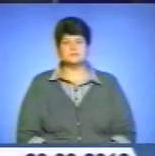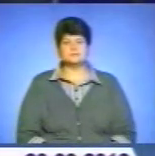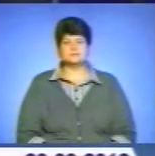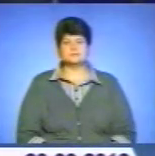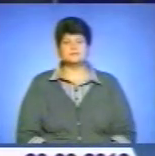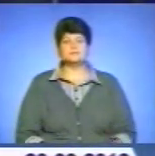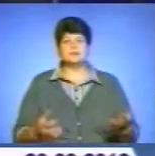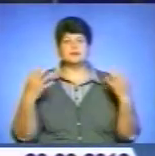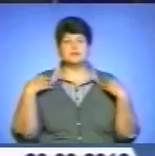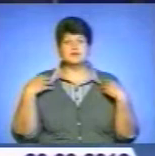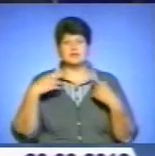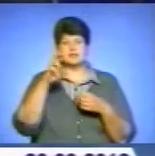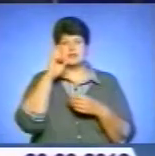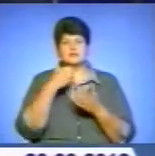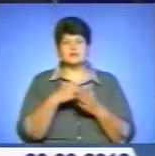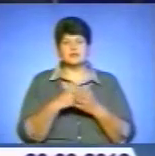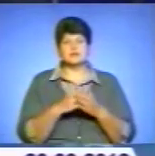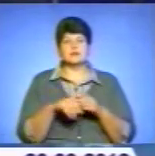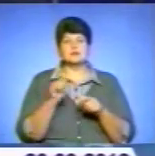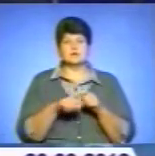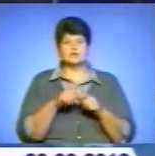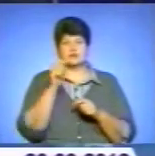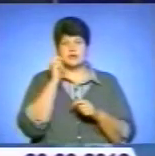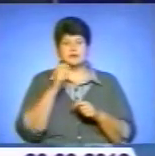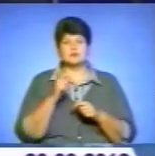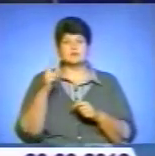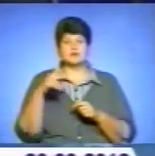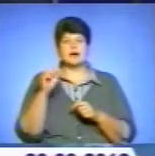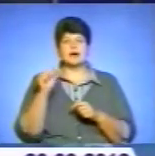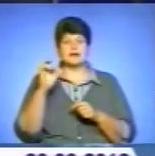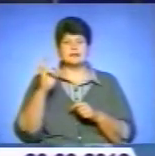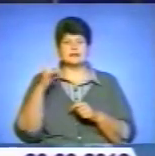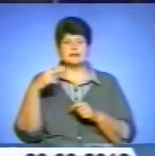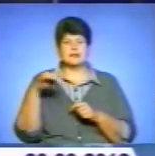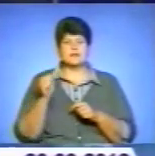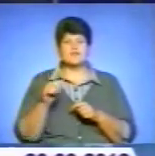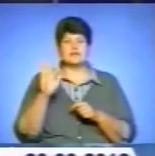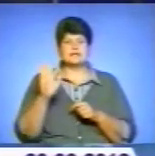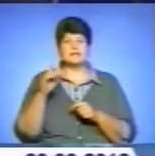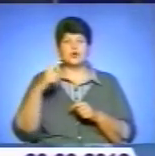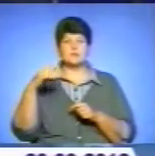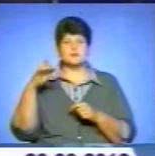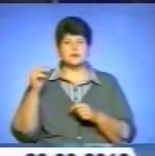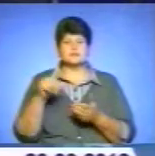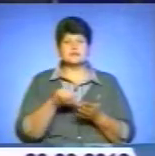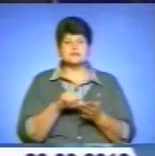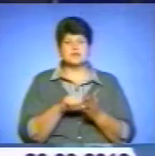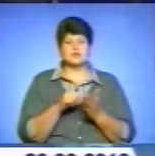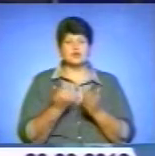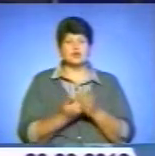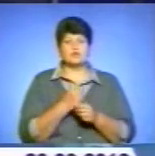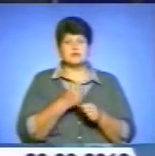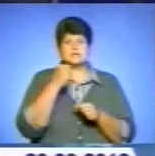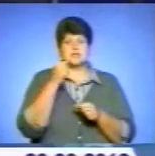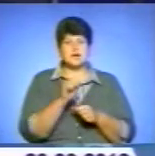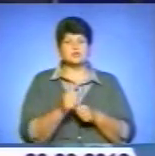Начальник Держфінінспекції України Петро Андрєєв та голова обласної державної адміністрації Валентин Хоптян представили новопризначеного